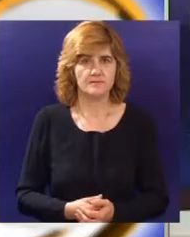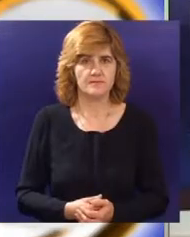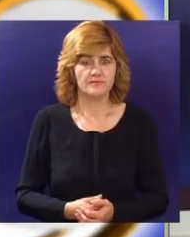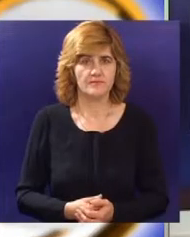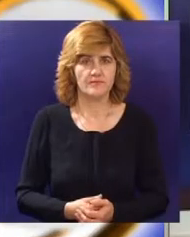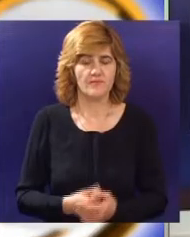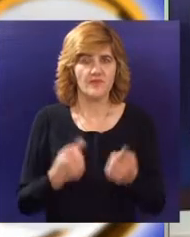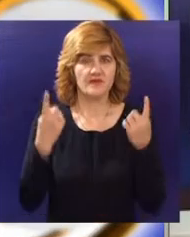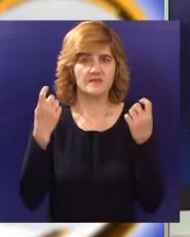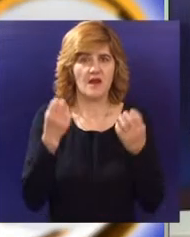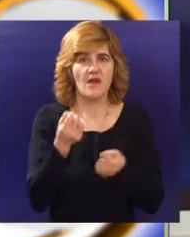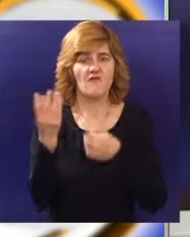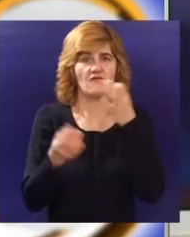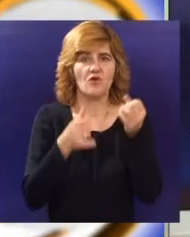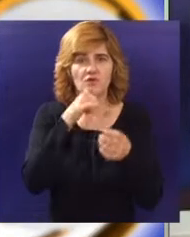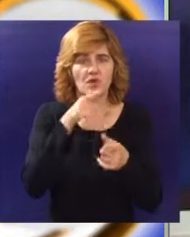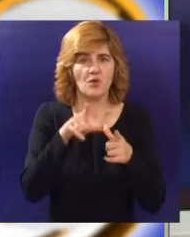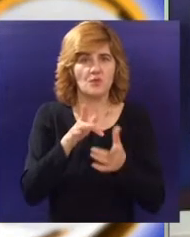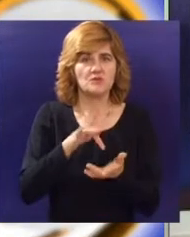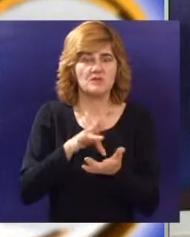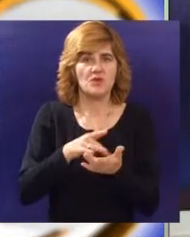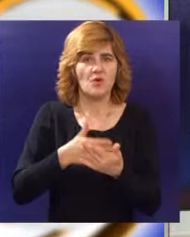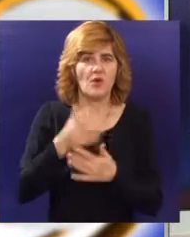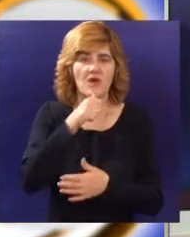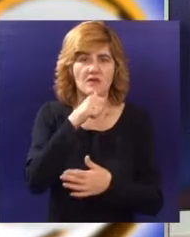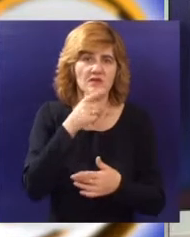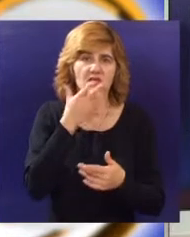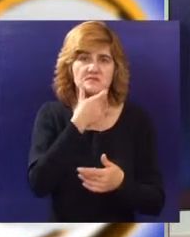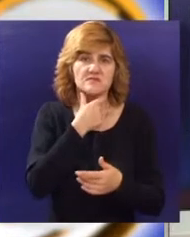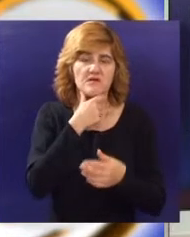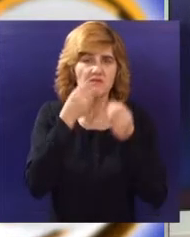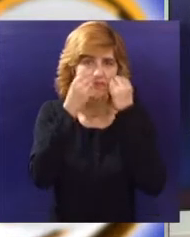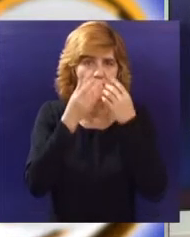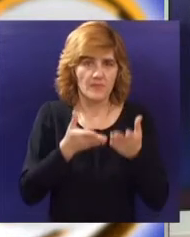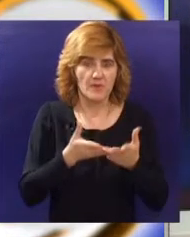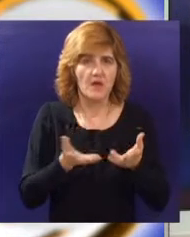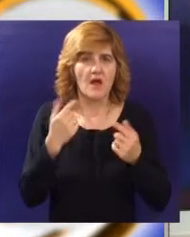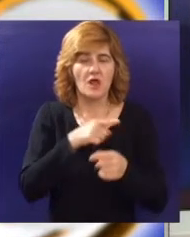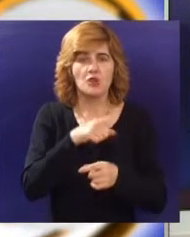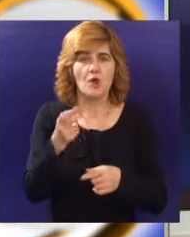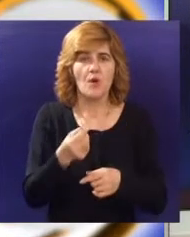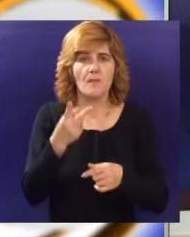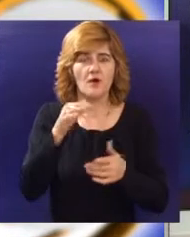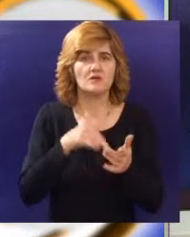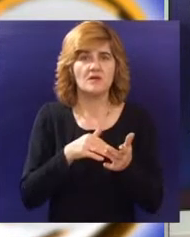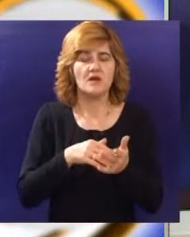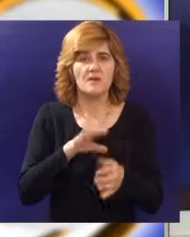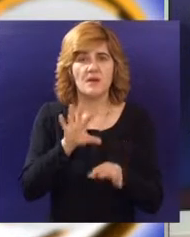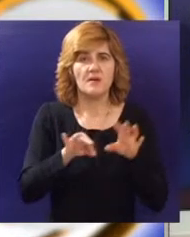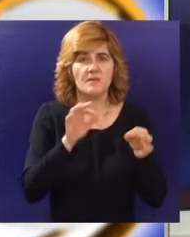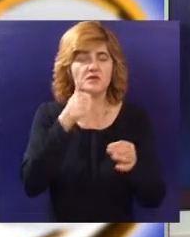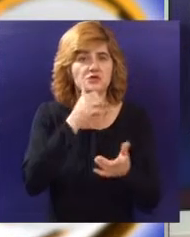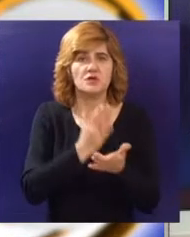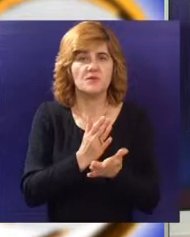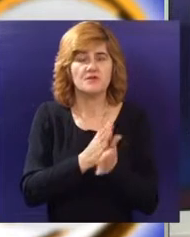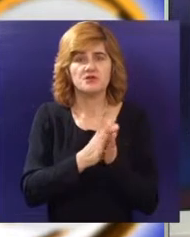Zelena fontana u centru Subotice je dotrajala. Ovo nije novost, ali jeste novost najava da će do proleća biti odlučeno, koja će joj biti dalja